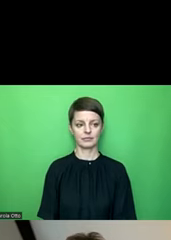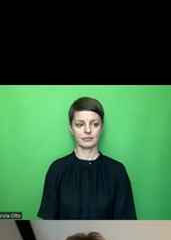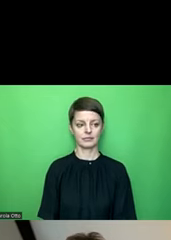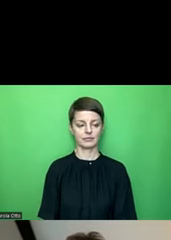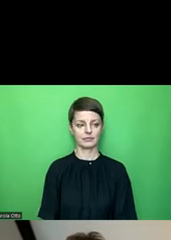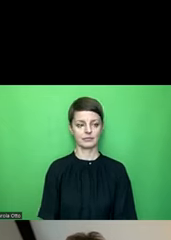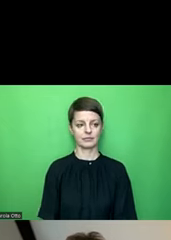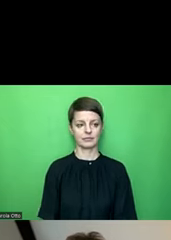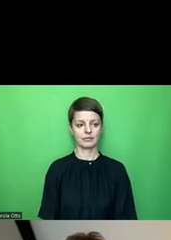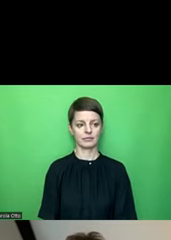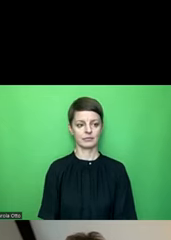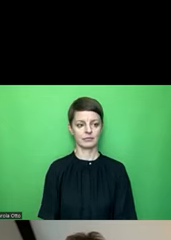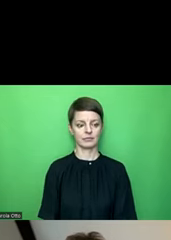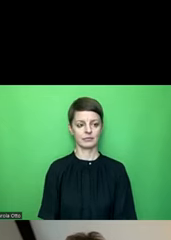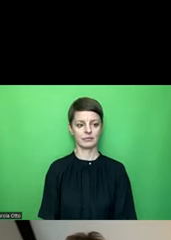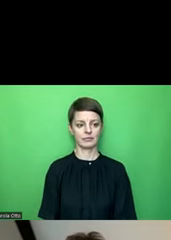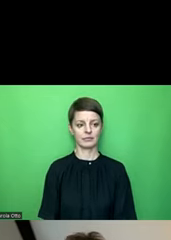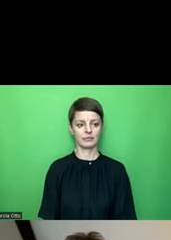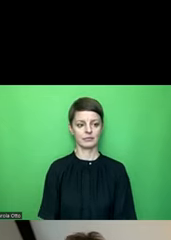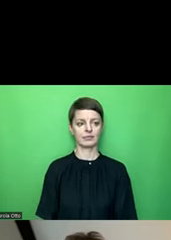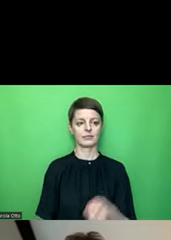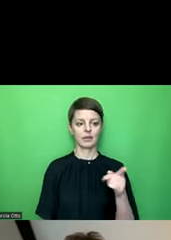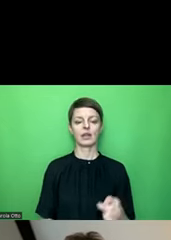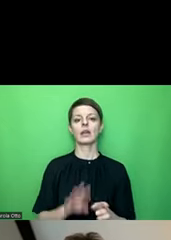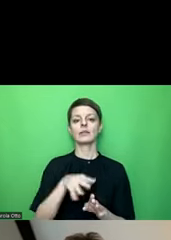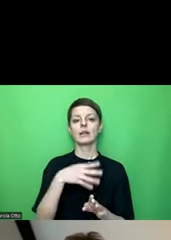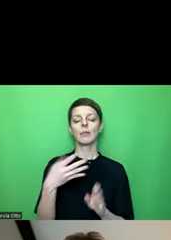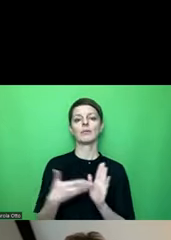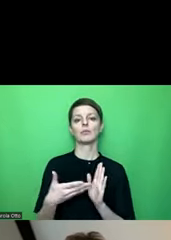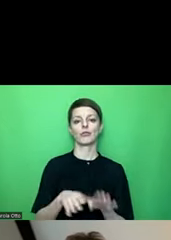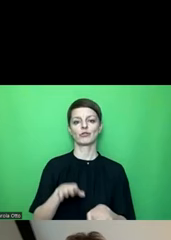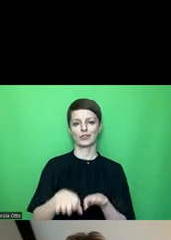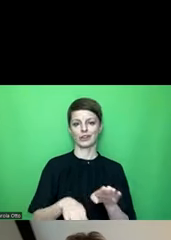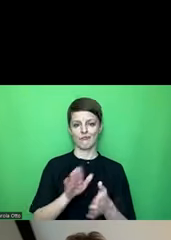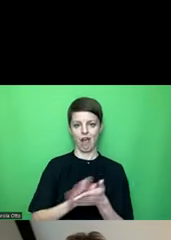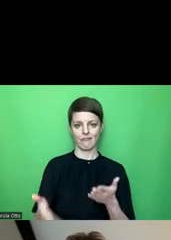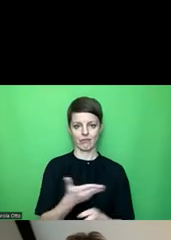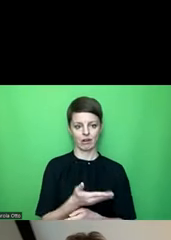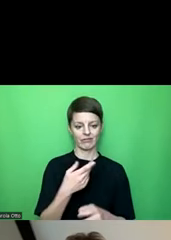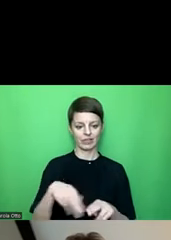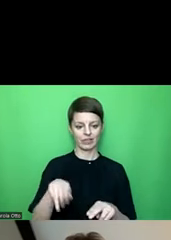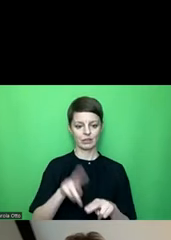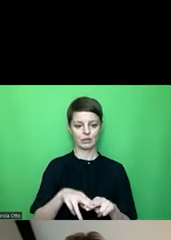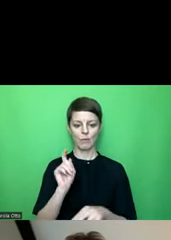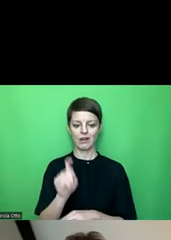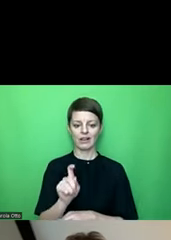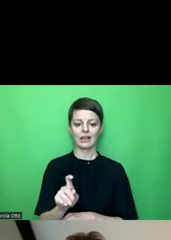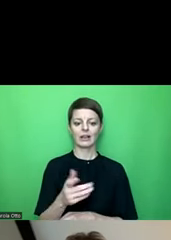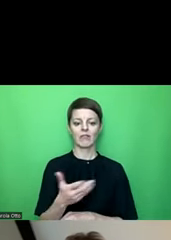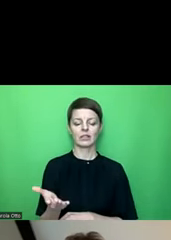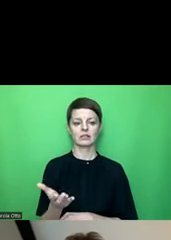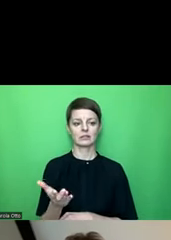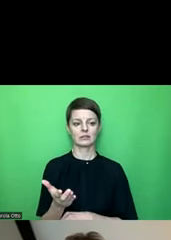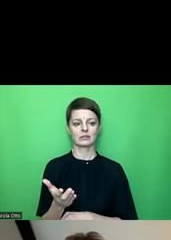Namensmanager und da finde ich zum Beispiel jetzt diese Tabelle Prüfschritte vereinfacht und wenn ich dann da doppelt klicke drauf, dann komme ich